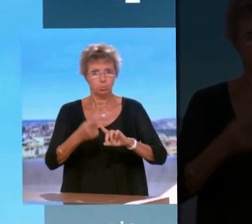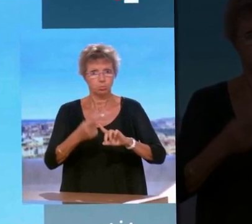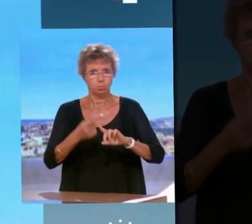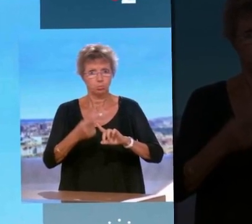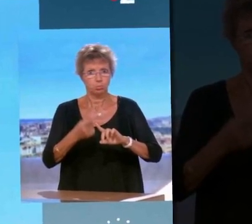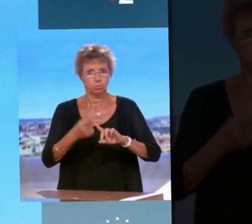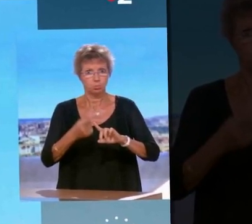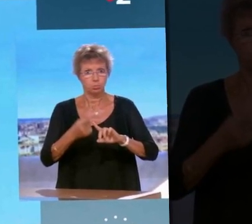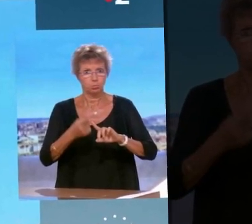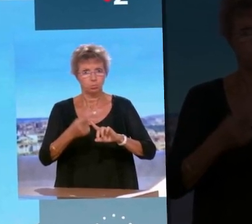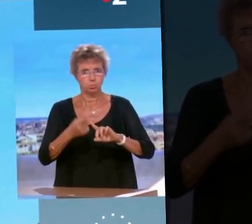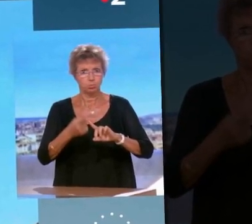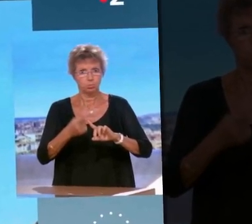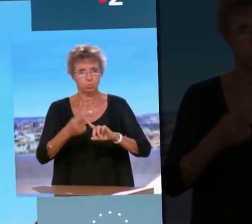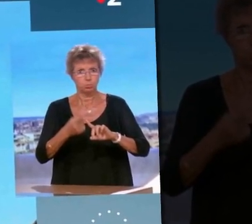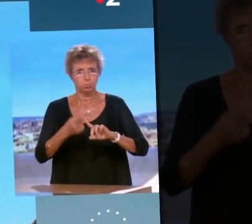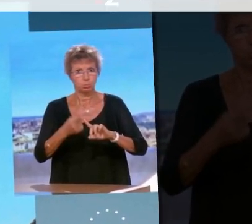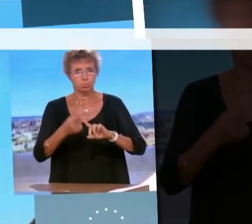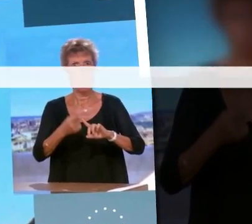mécontentement envers la première ministre.